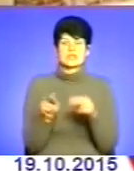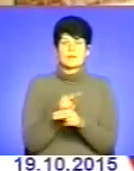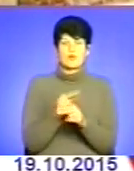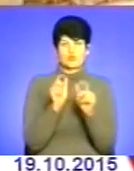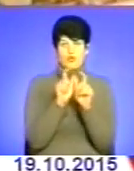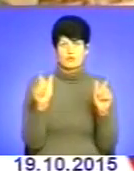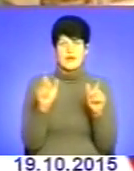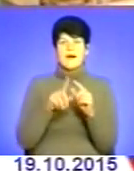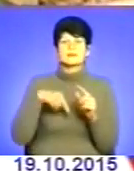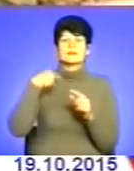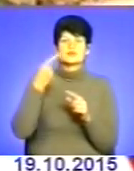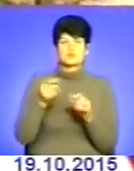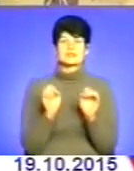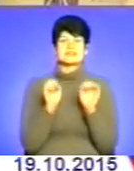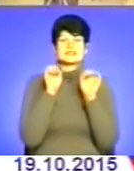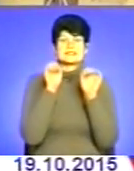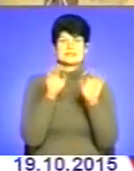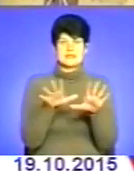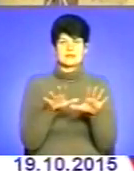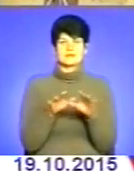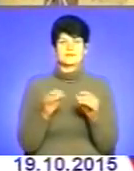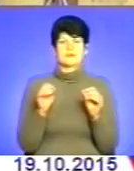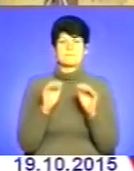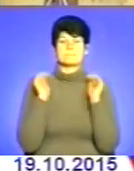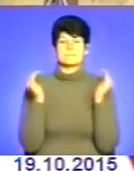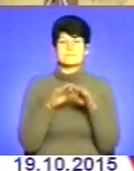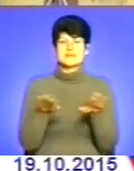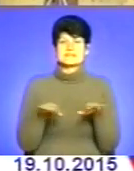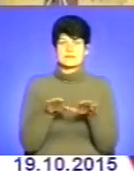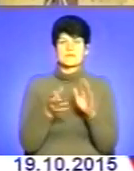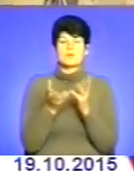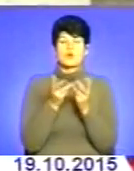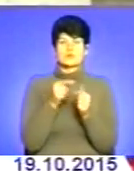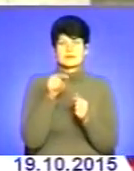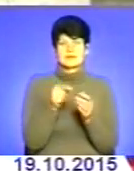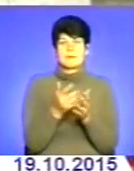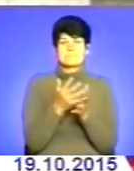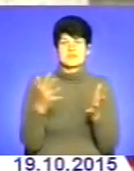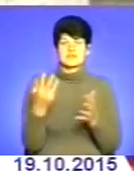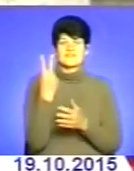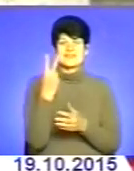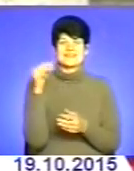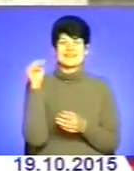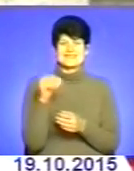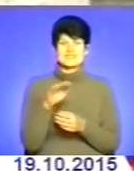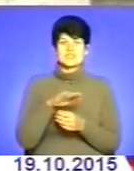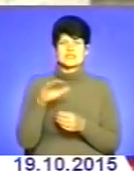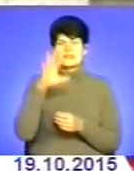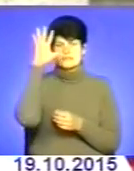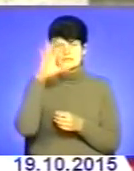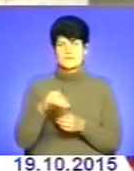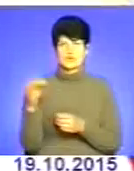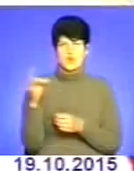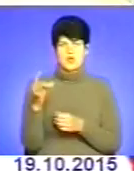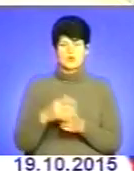А на наступний – здати в експлуатацію басейн Розрахований він на більше ніж 2 тисячі дітей зі всього району